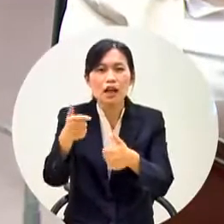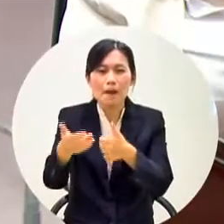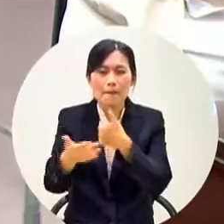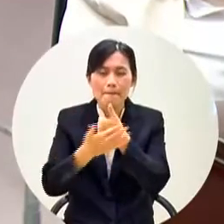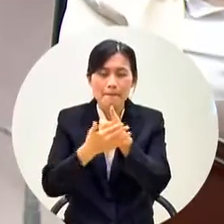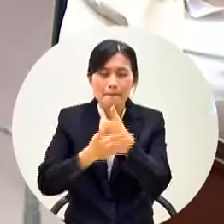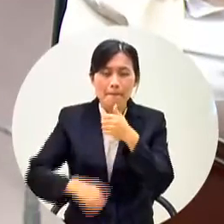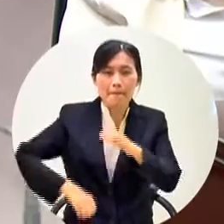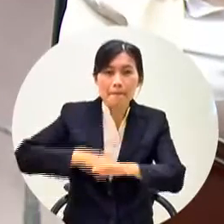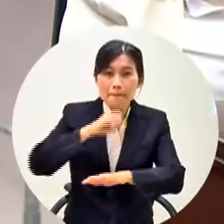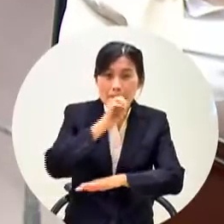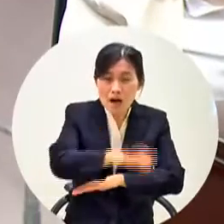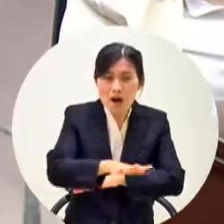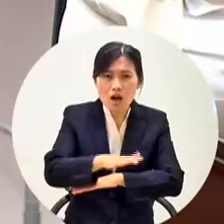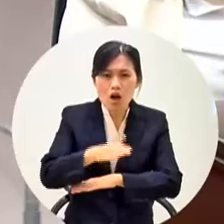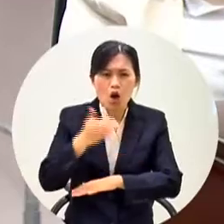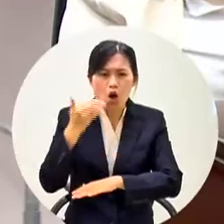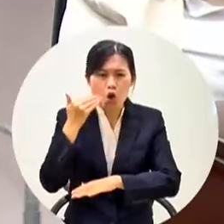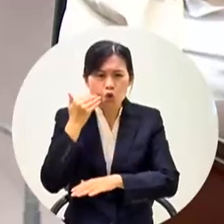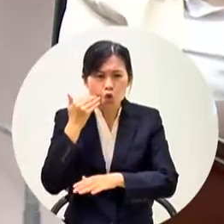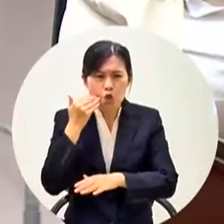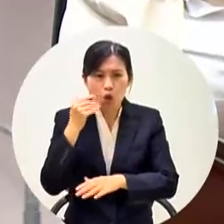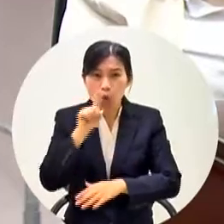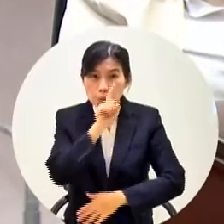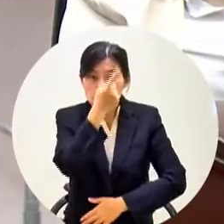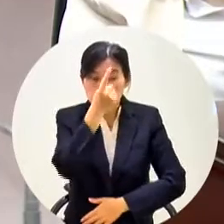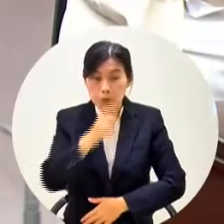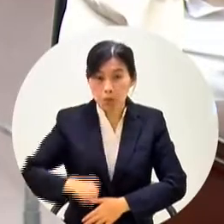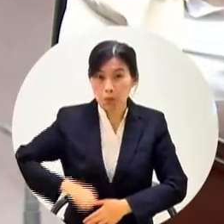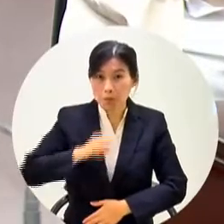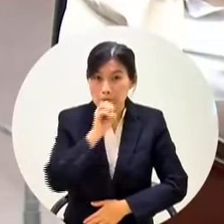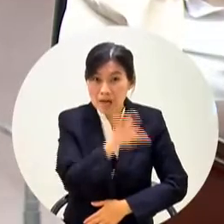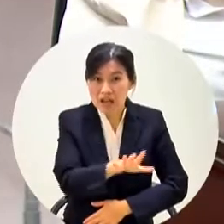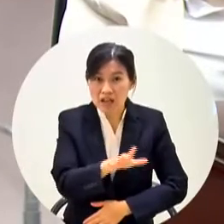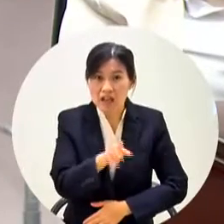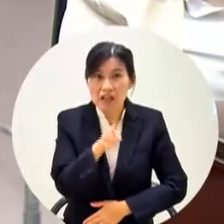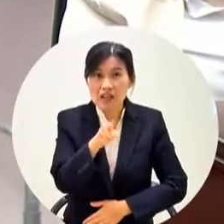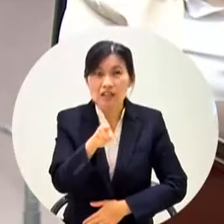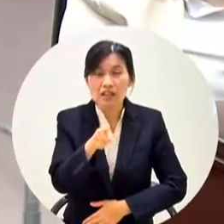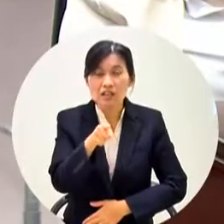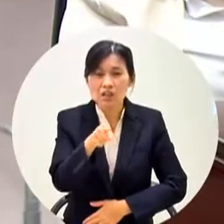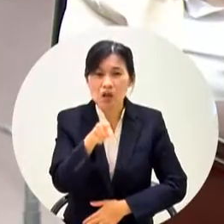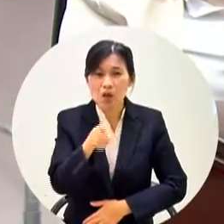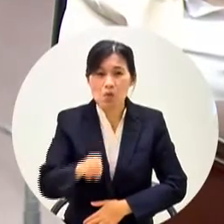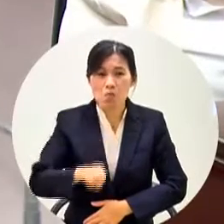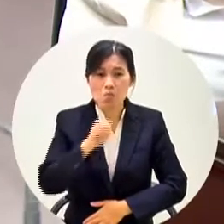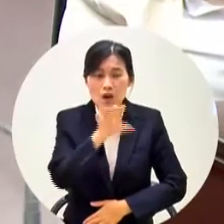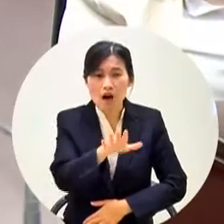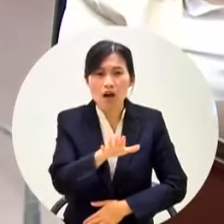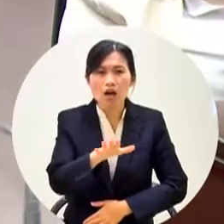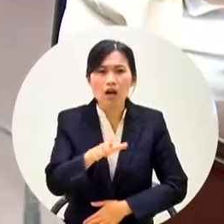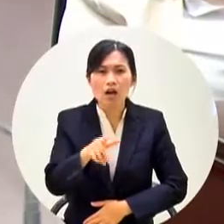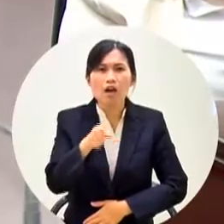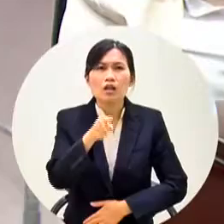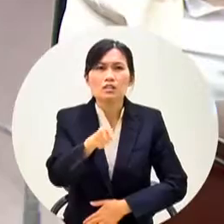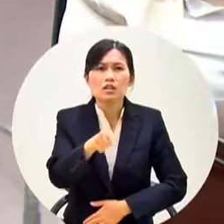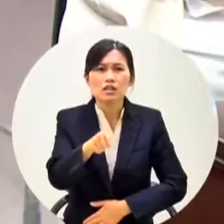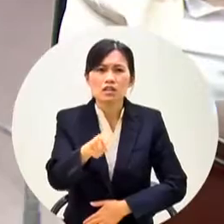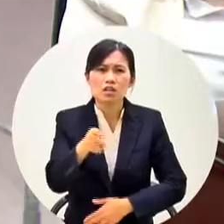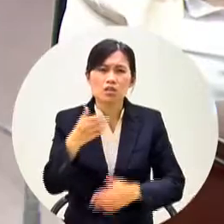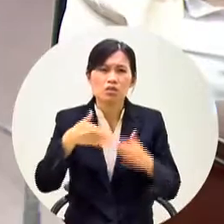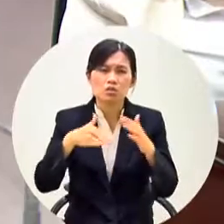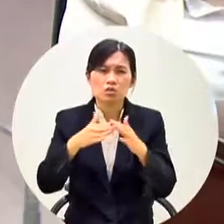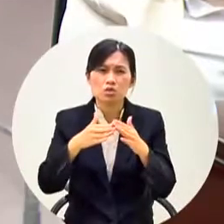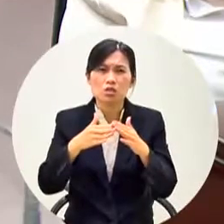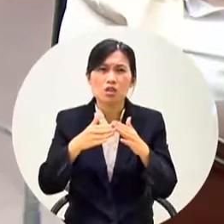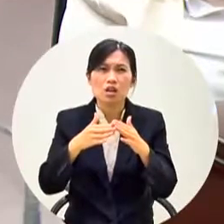我如果他單獨捐贈給剛剛校長沒有舉手的那家學校我沒有化假但是那所學校應該不只